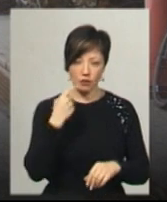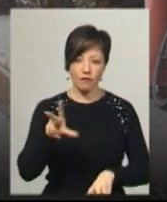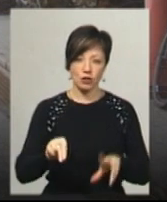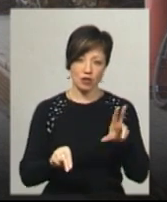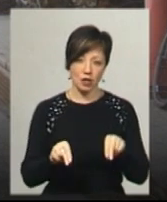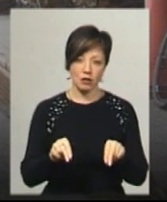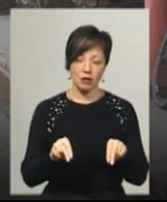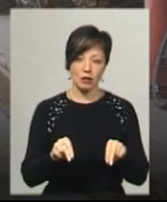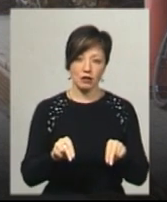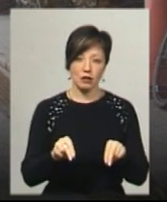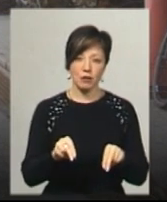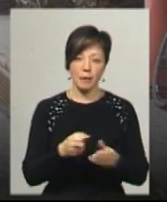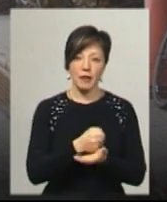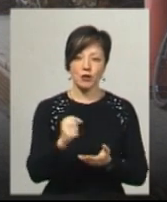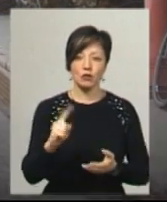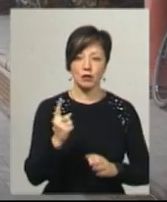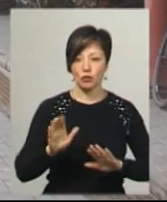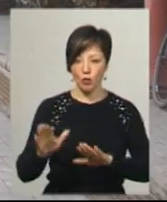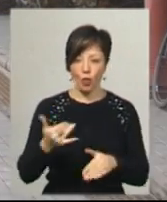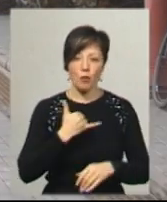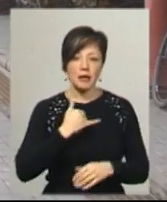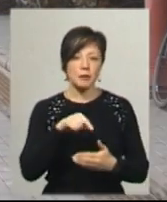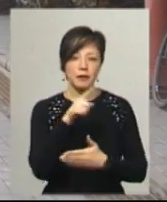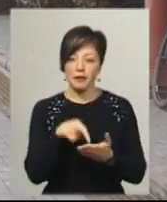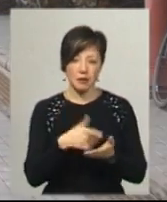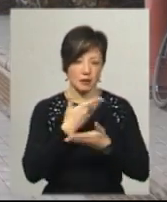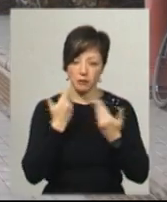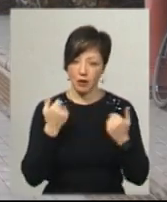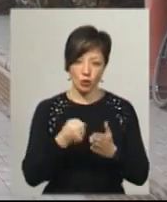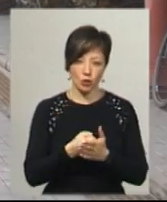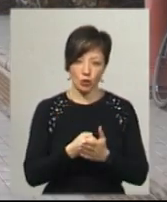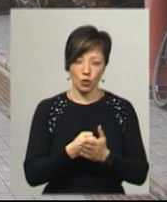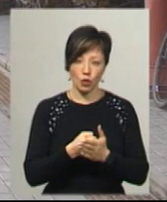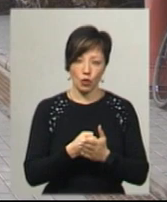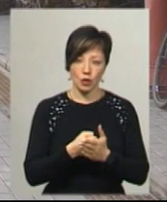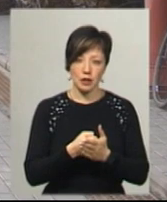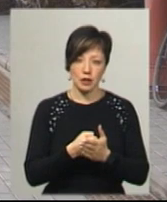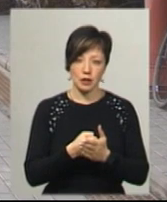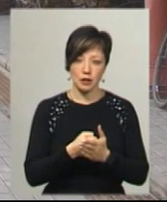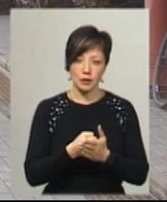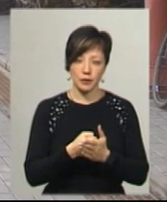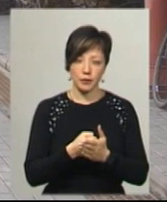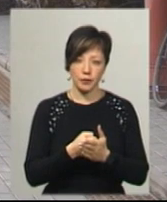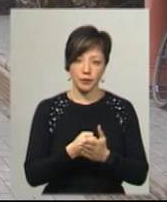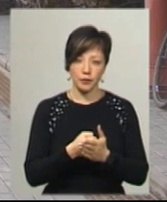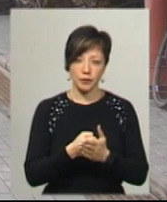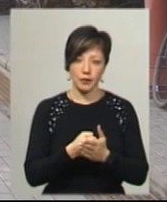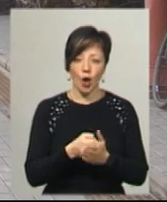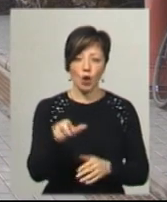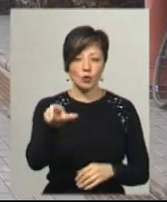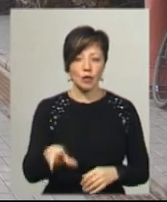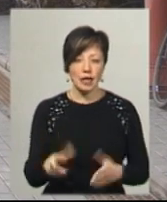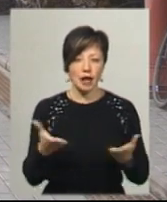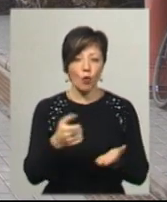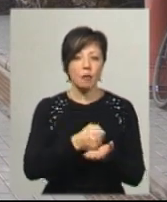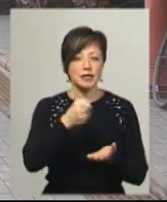призначення першого заступника. Тобто, у мене питання тут немає до людини, яку